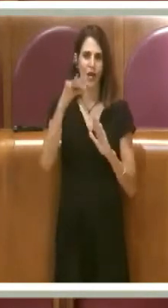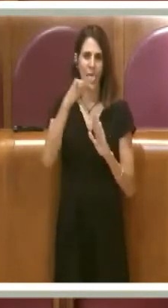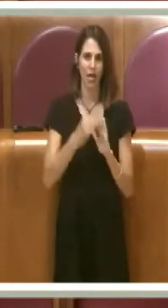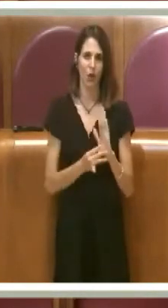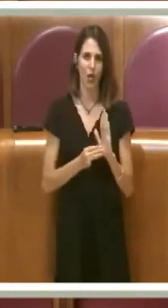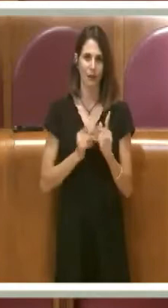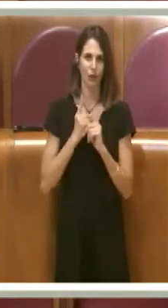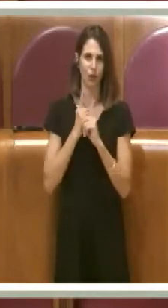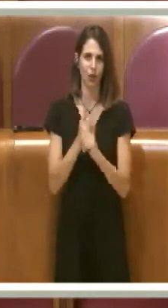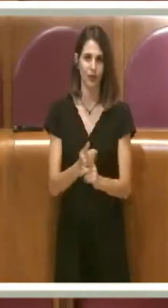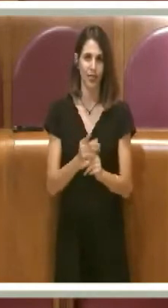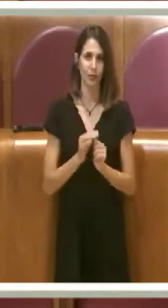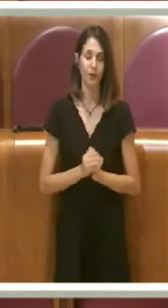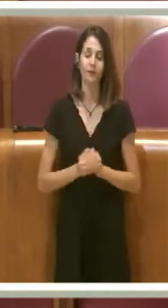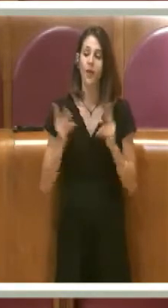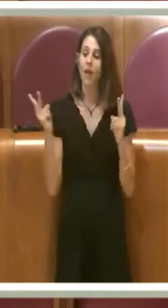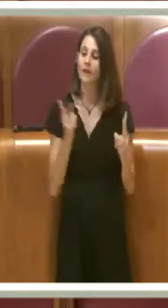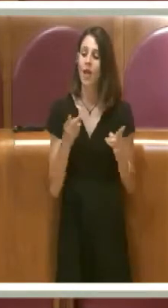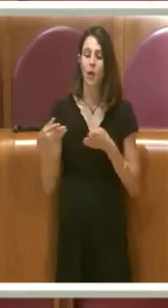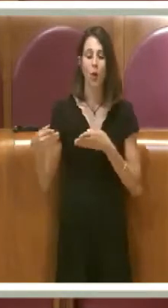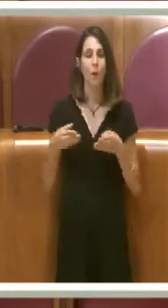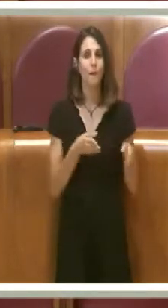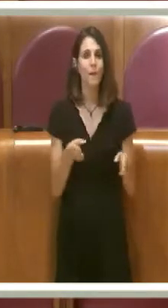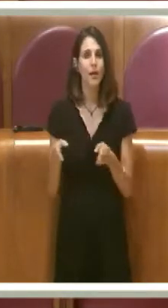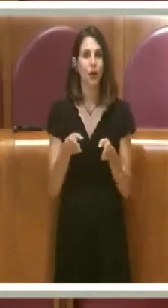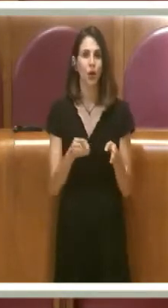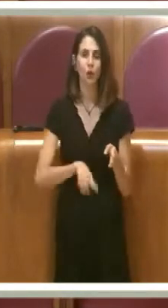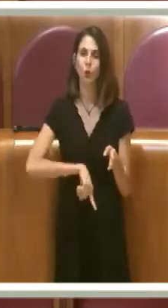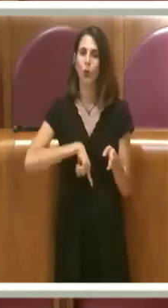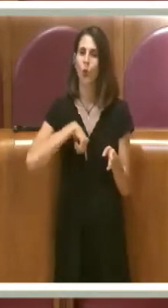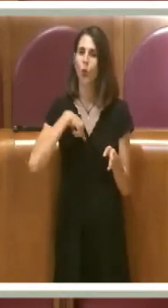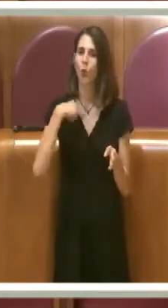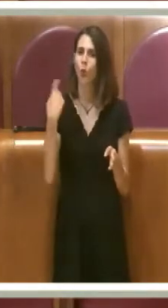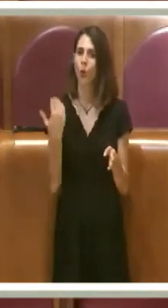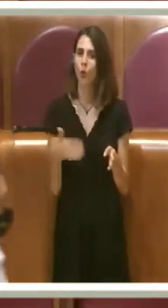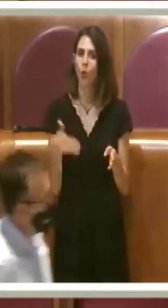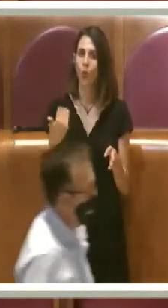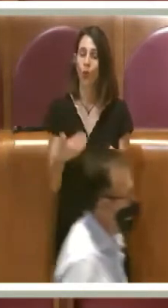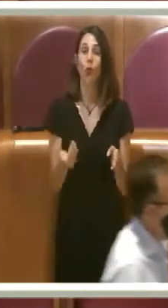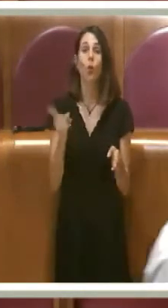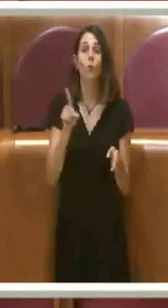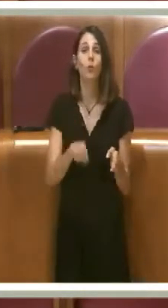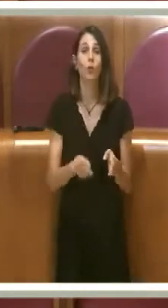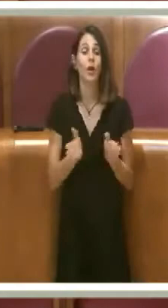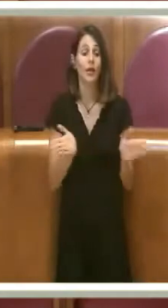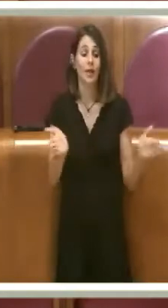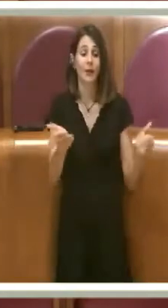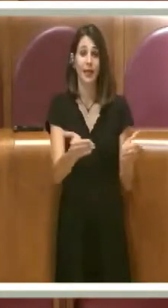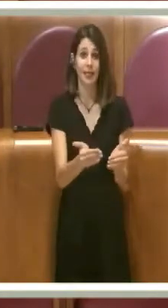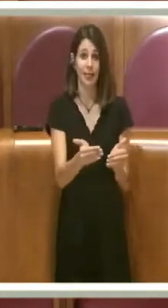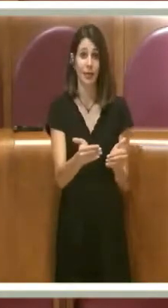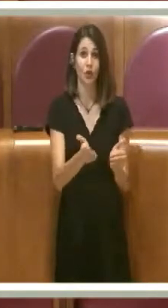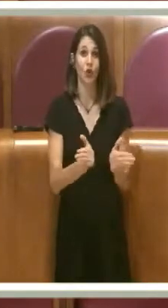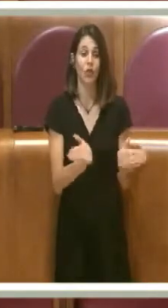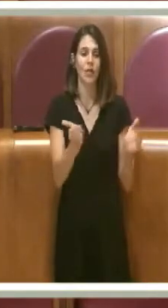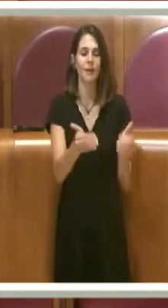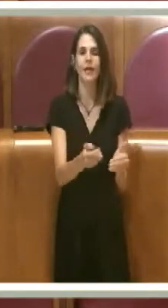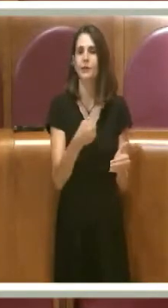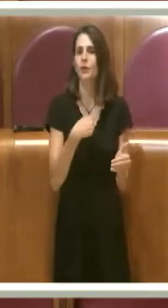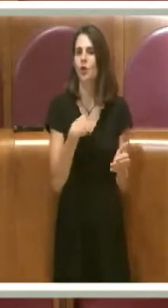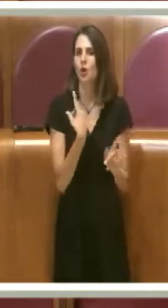percorso è stato lungo, c'è stata una lunga condivisione anche con il Dipartimento, che devo